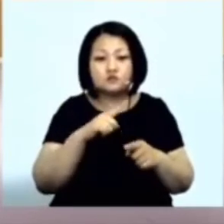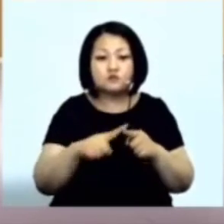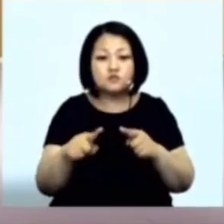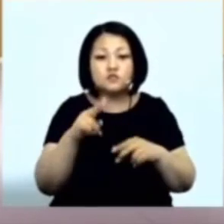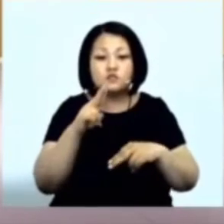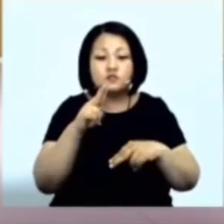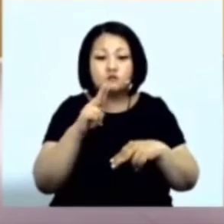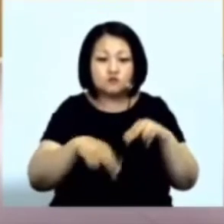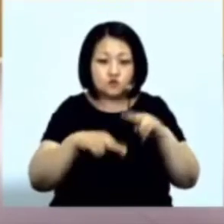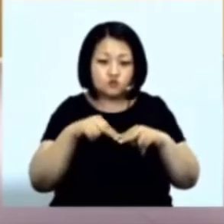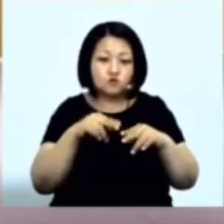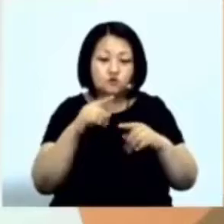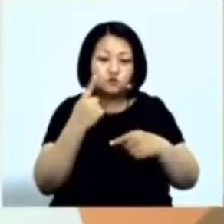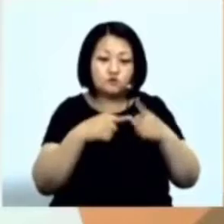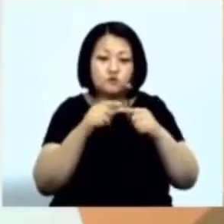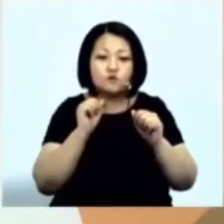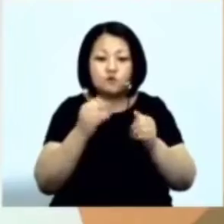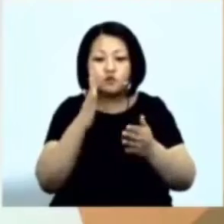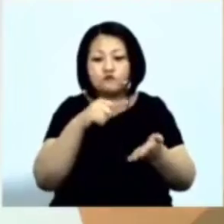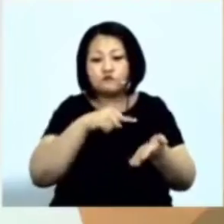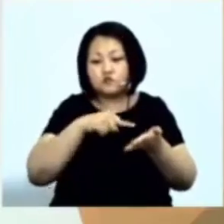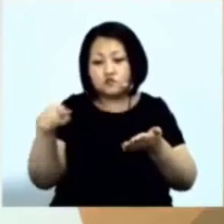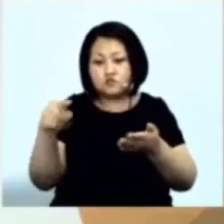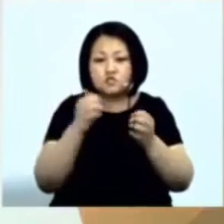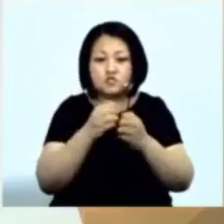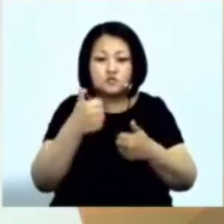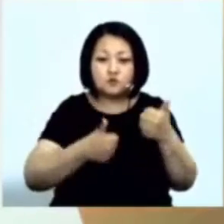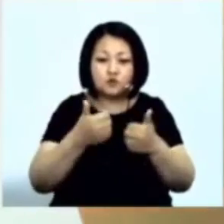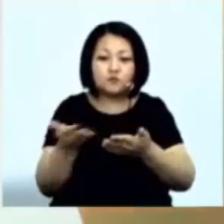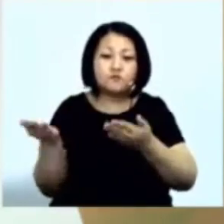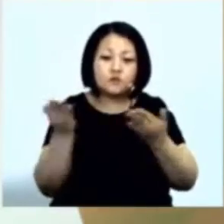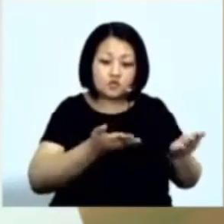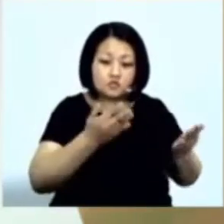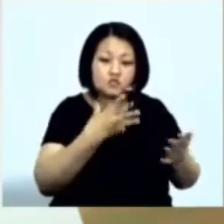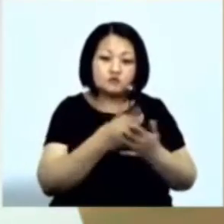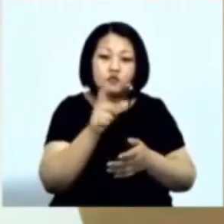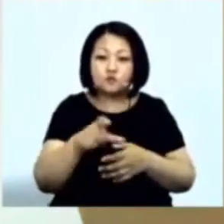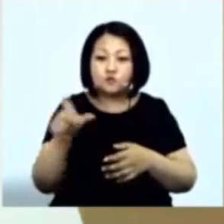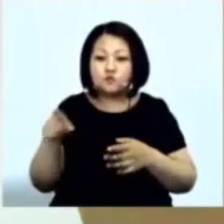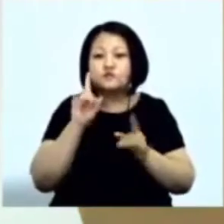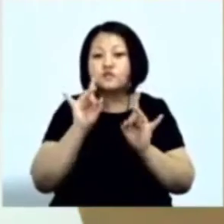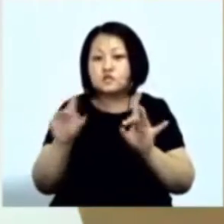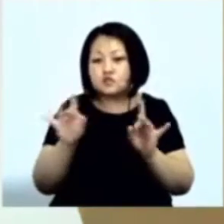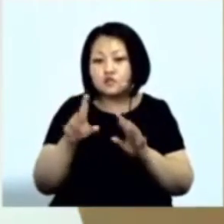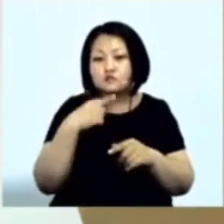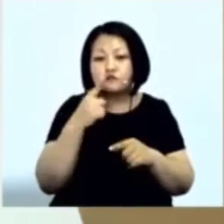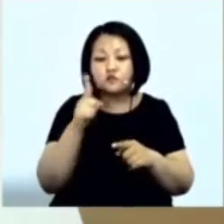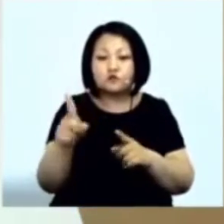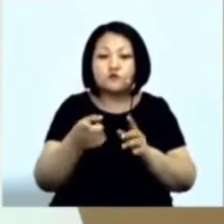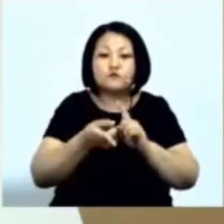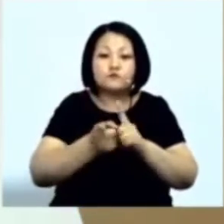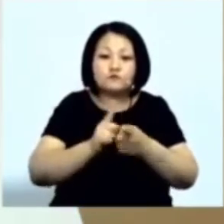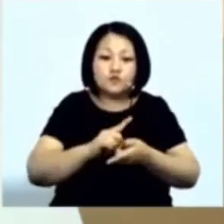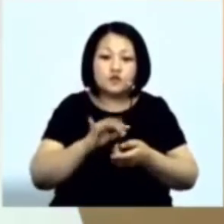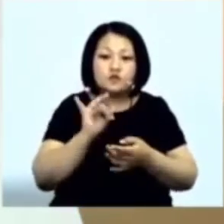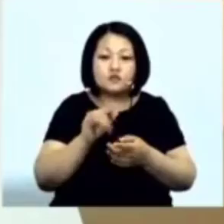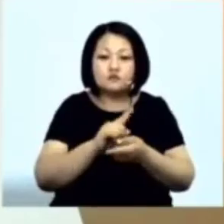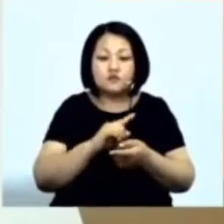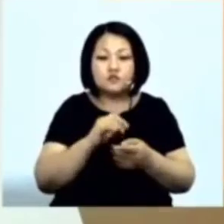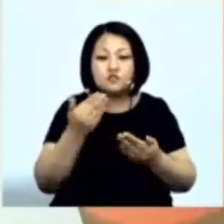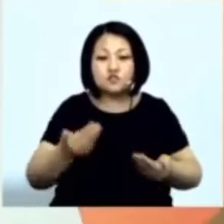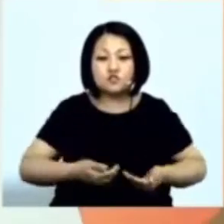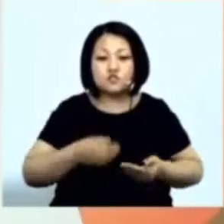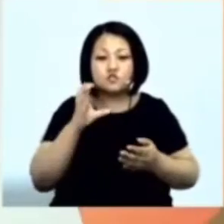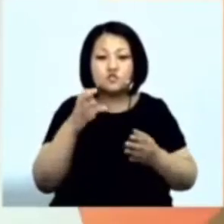течение 10 марафонов Приглашайте своих людей Говорите о том Что вы меняете жизнь Вместе с компанией Гринвей Вы это